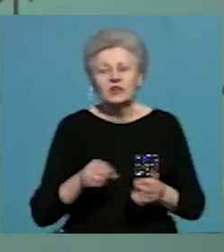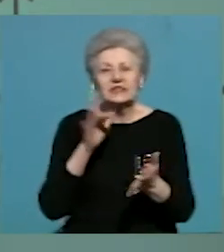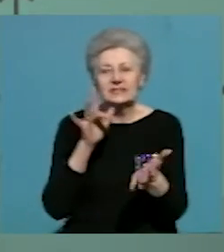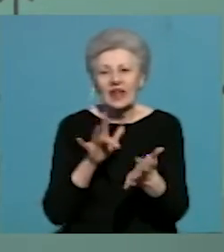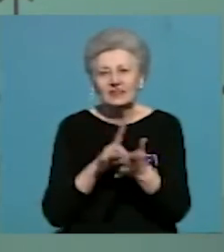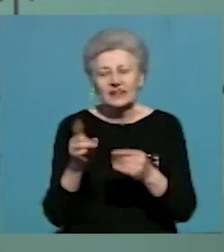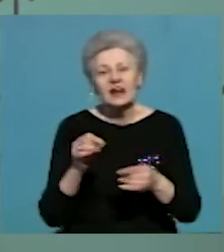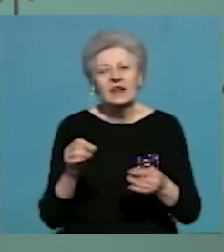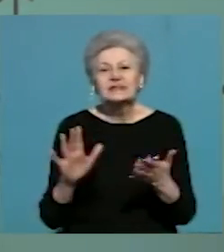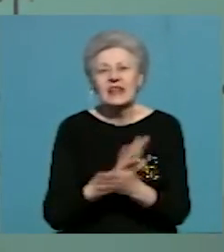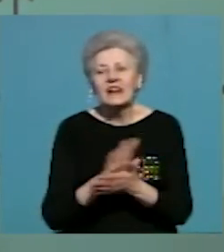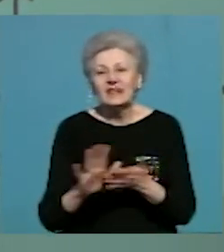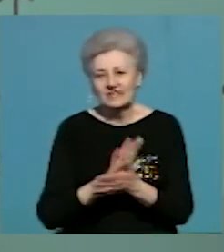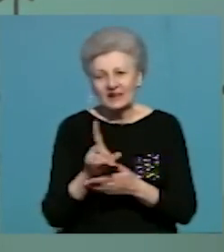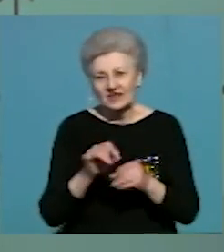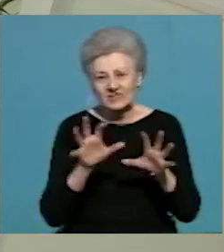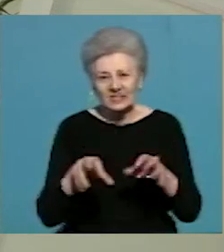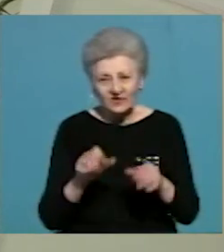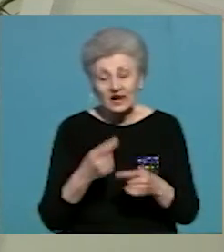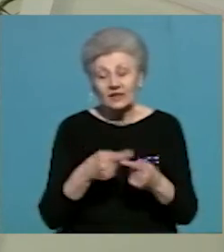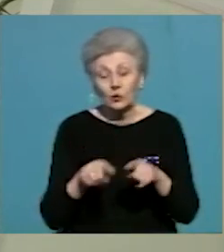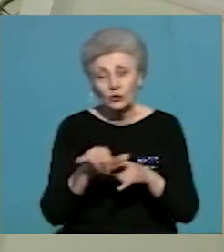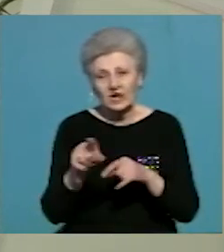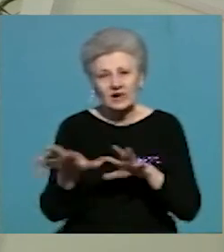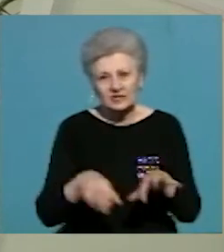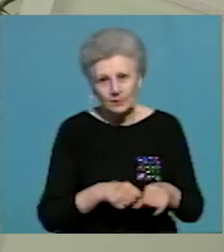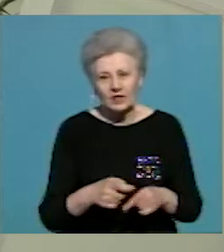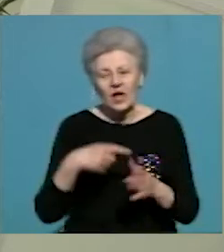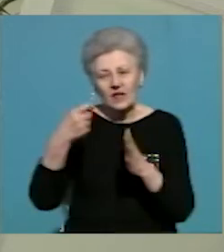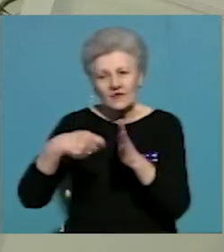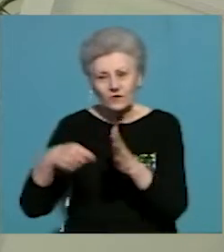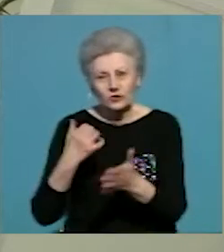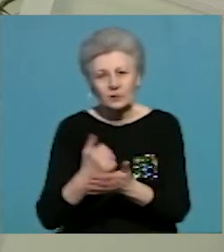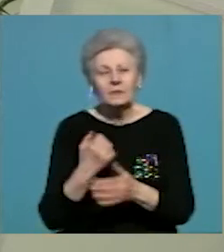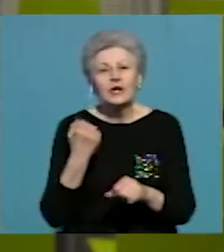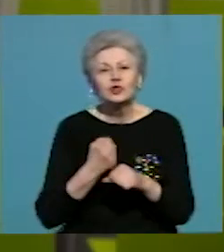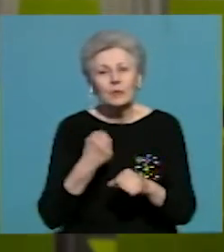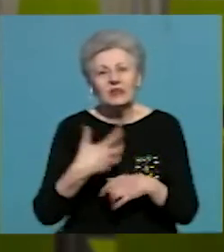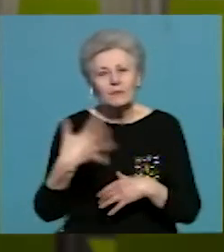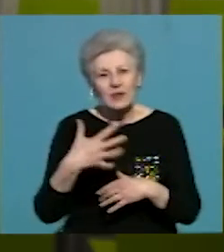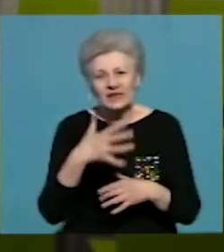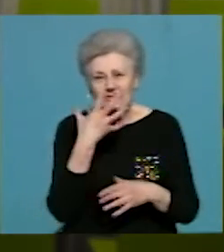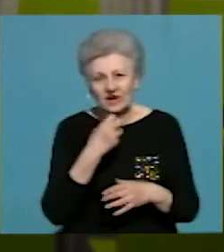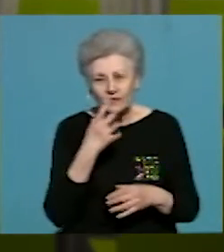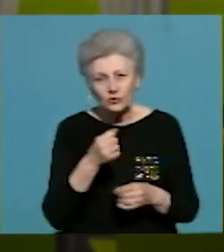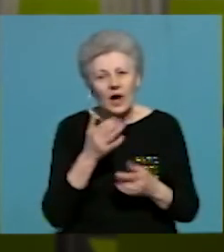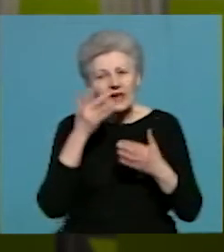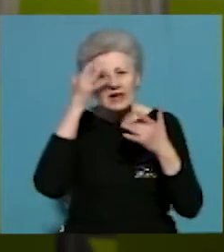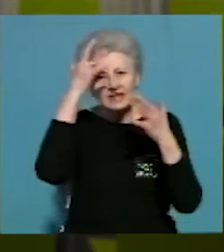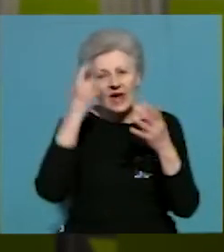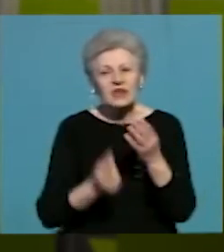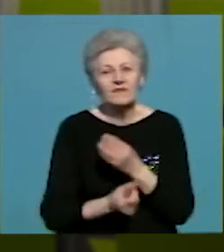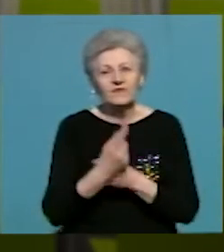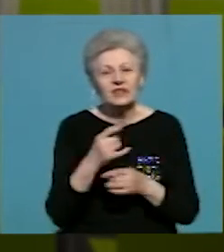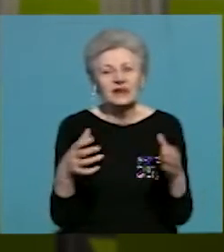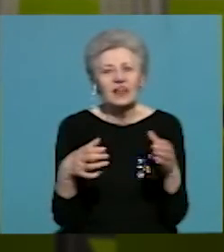або у волонтерів, які на деякий період їх забирають. Надрукували 50 примірників. Ідея, в принципі, виникла в